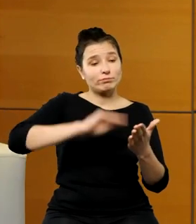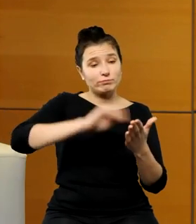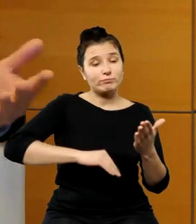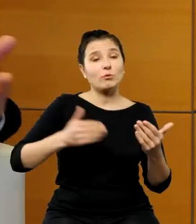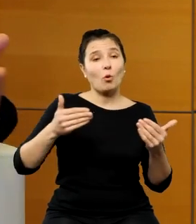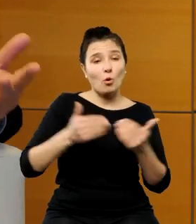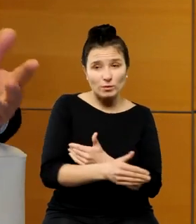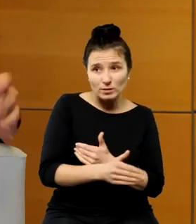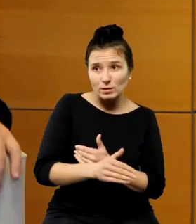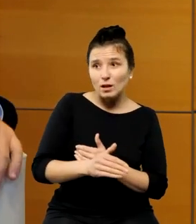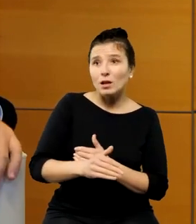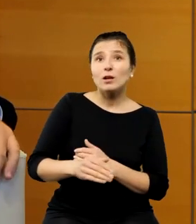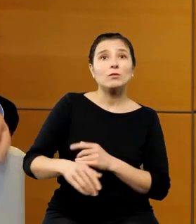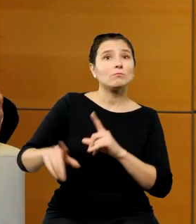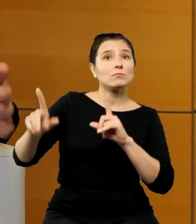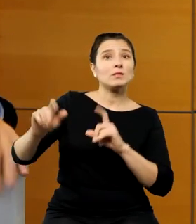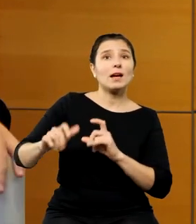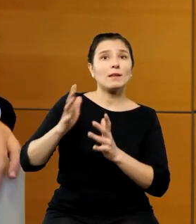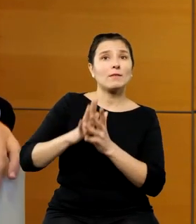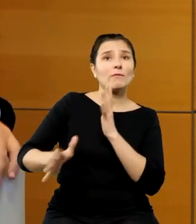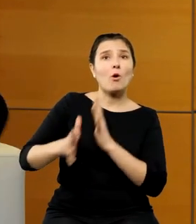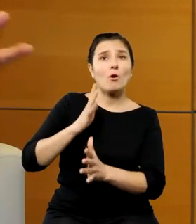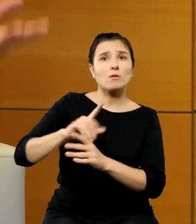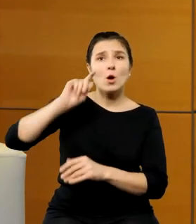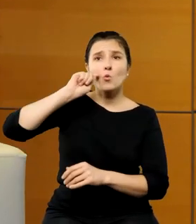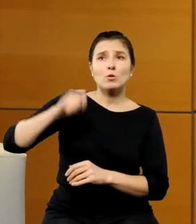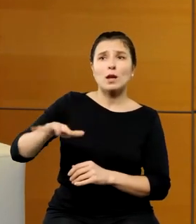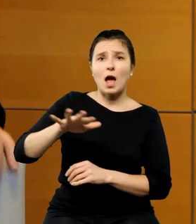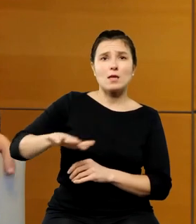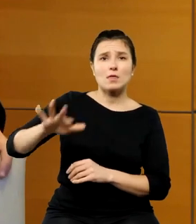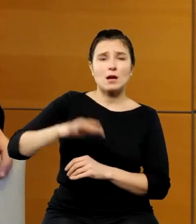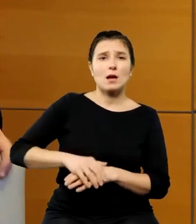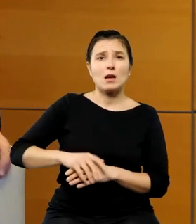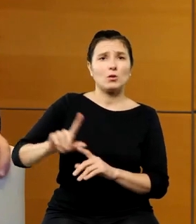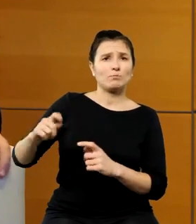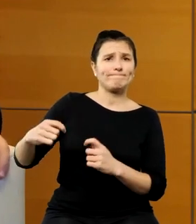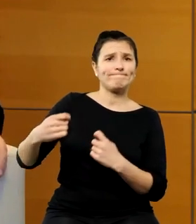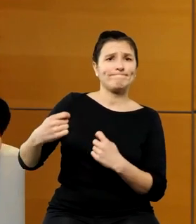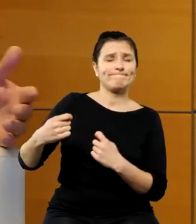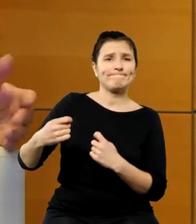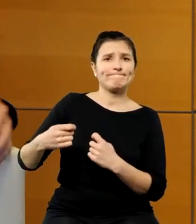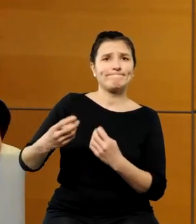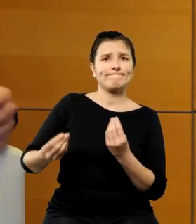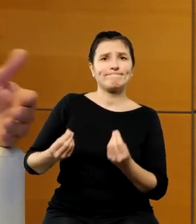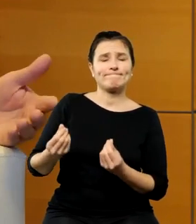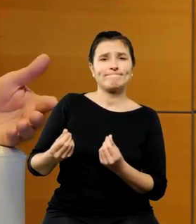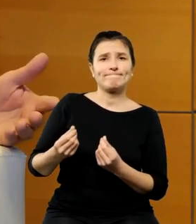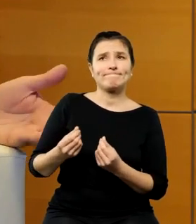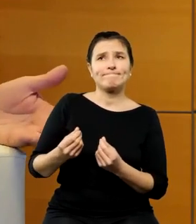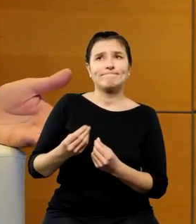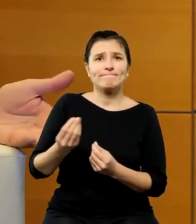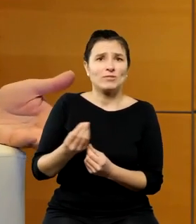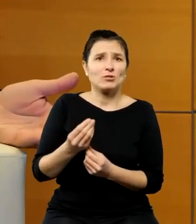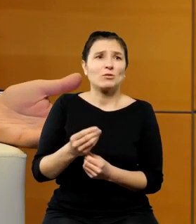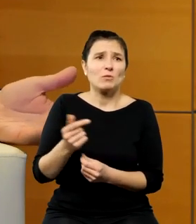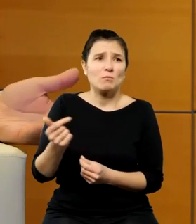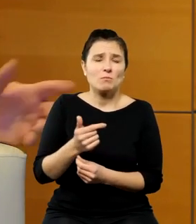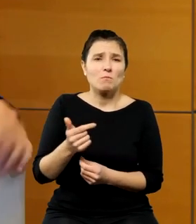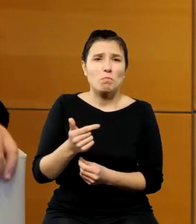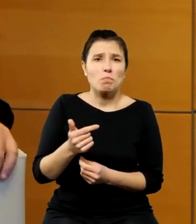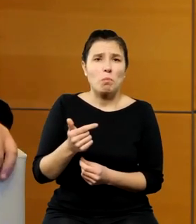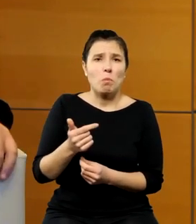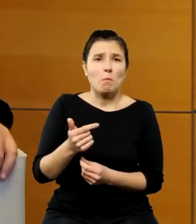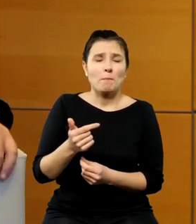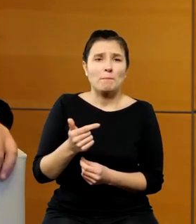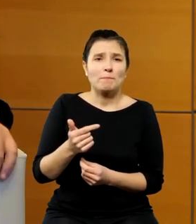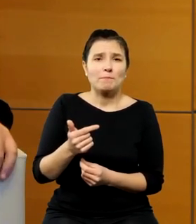która jakoś tak zmusza do nie przynajmniej zmusiła do tego że jednak wojna to jest również moment w którym ktoś wybiera